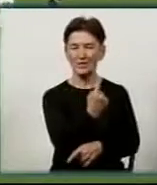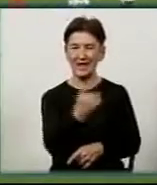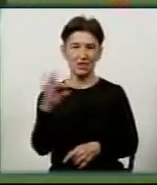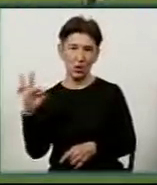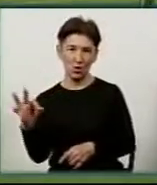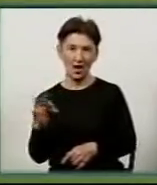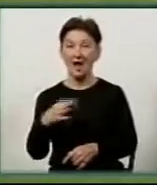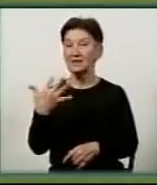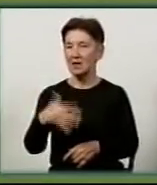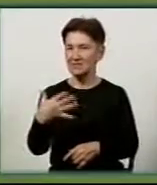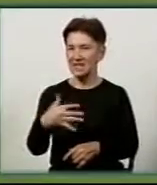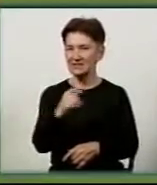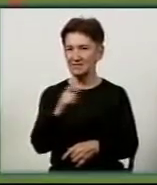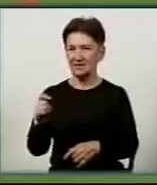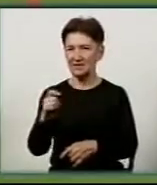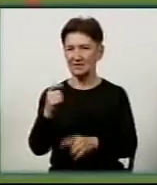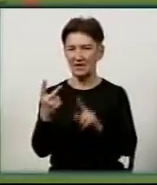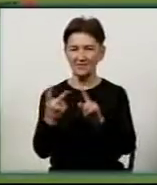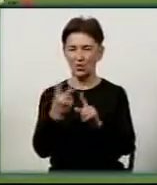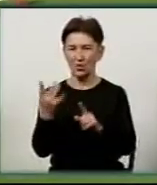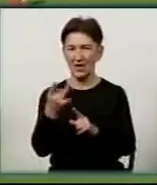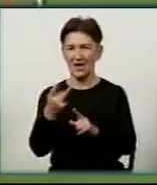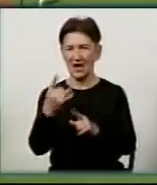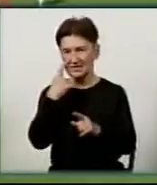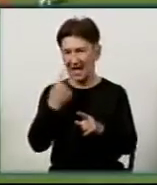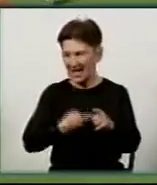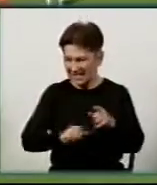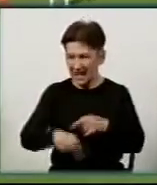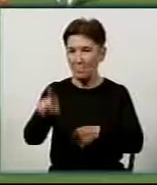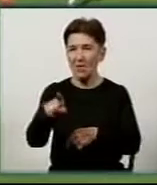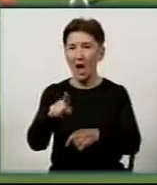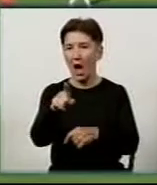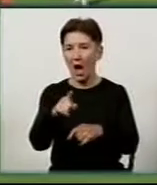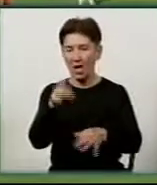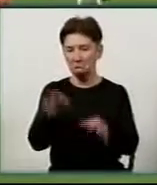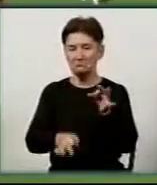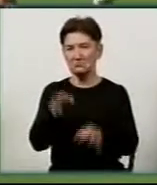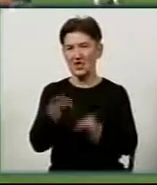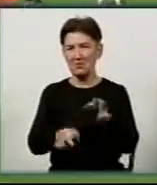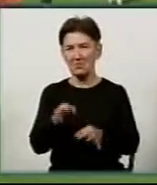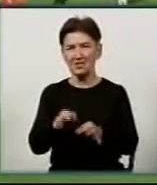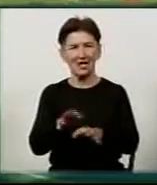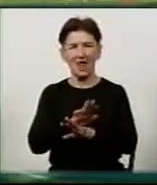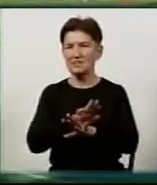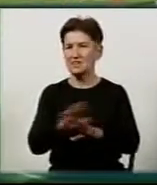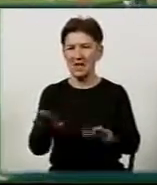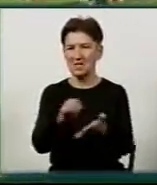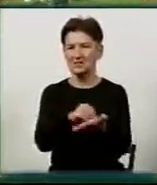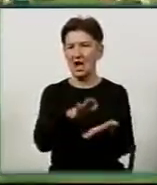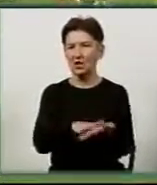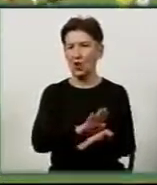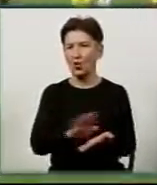50-й хвилині господарі забили вдруге, але гол Ігоря Сікорського арбітри не зарахували через положення поза грою.